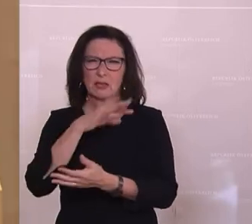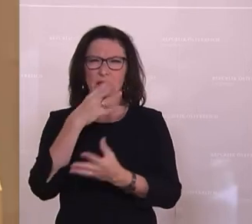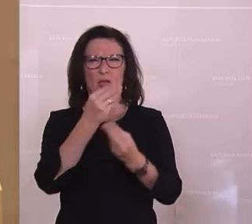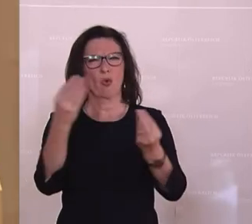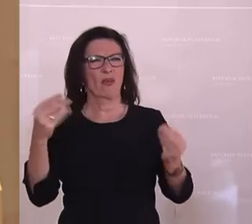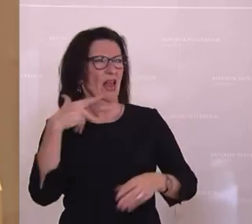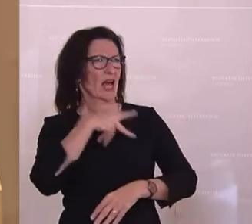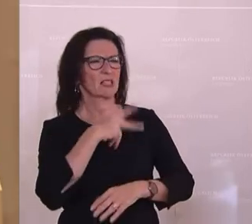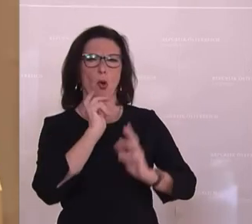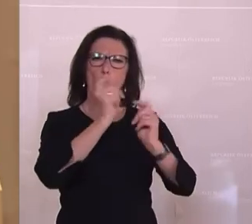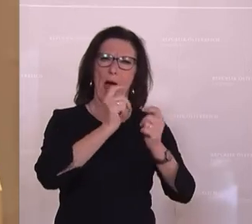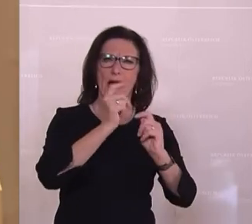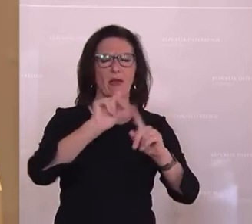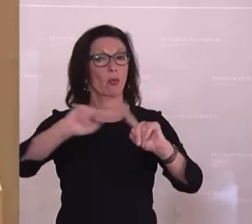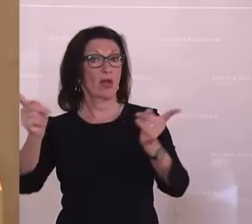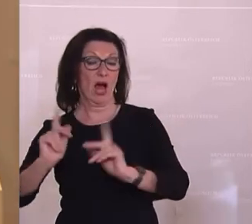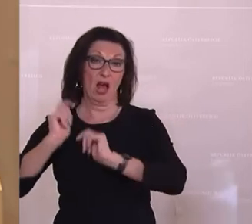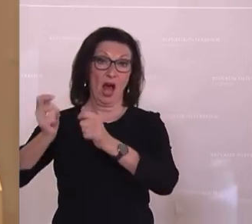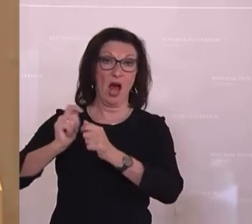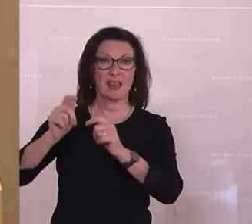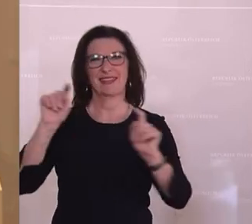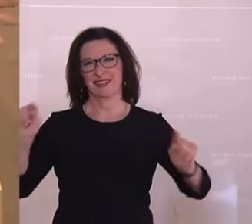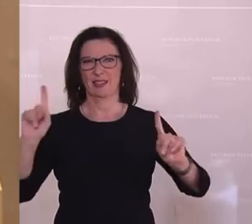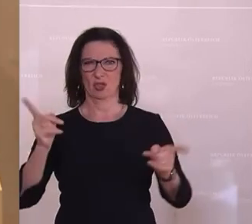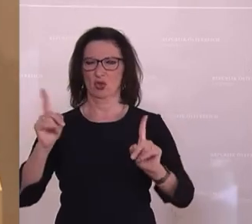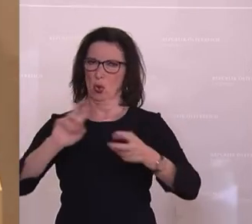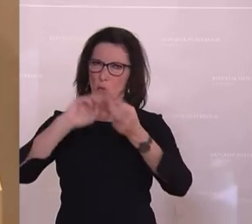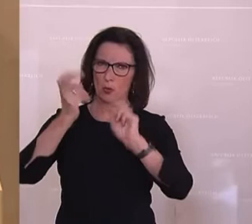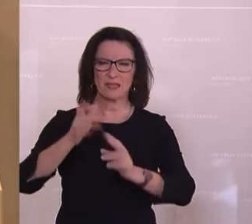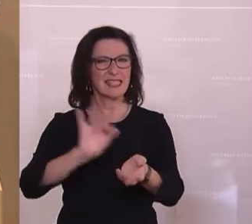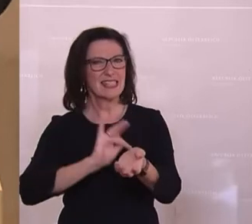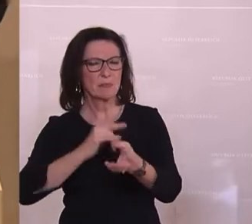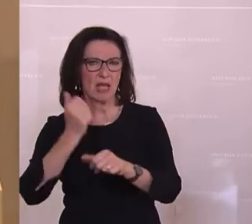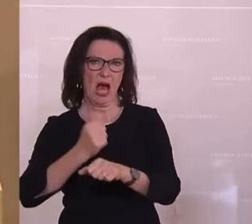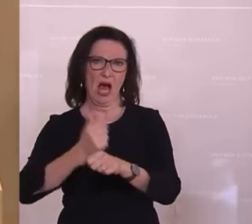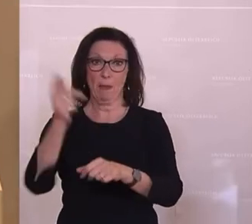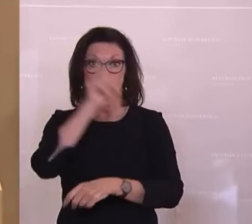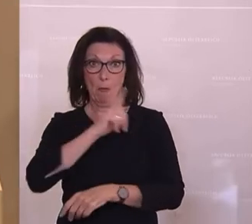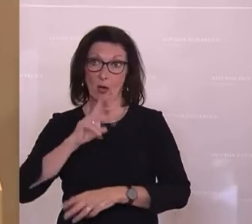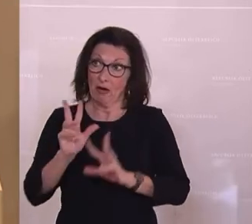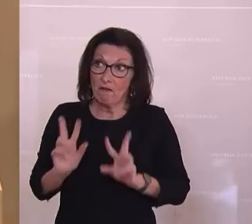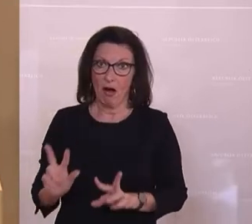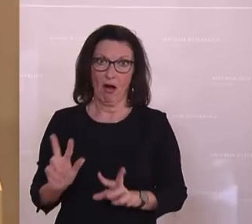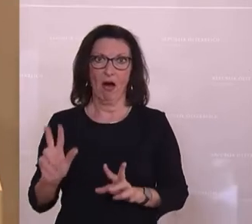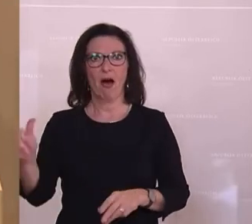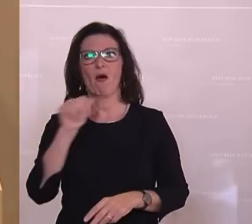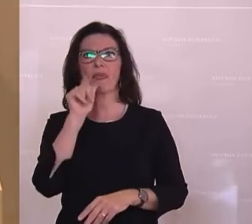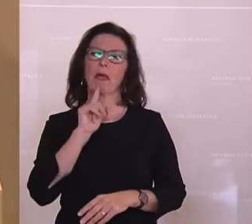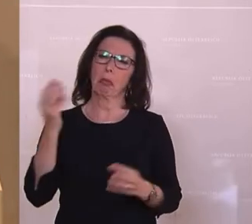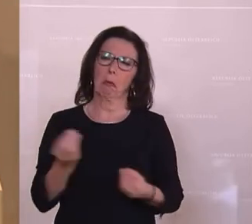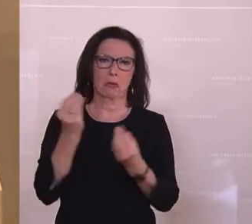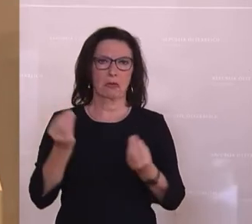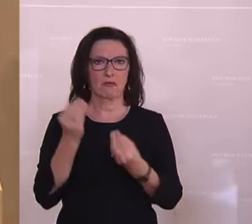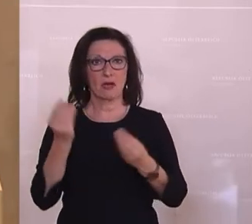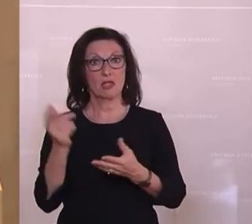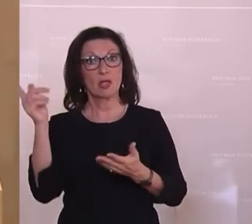SPÖ und wir auch eingebracht haben im Ausschuss, die müsste man umsetzen. Sensibilisierungsarbeit bei der Polizei wirklich verstärken und nicht nur Placebo halber. Wir müssten